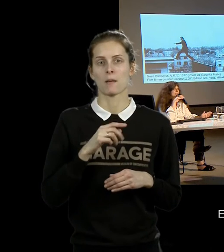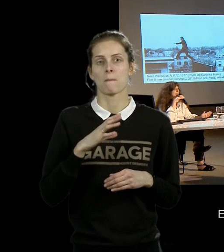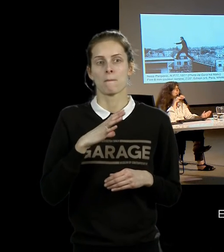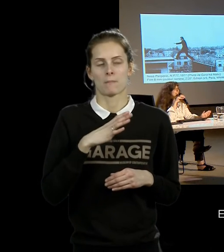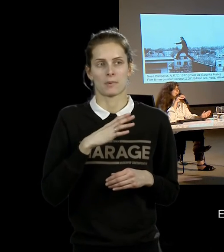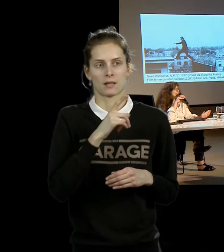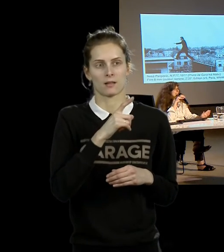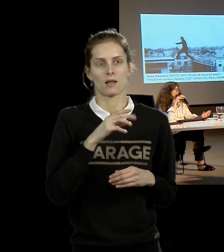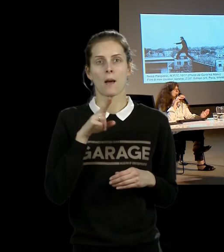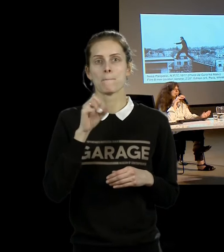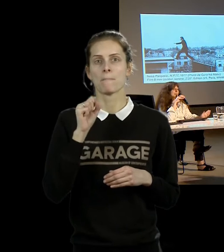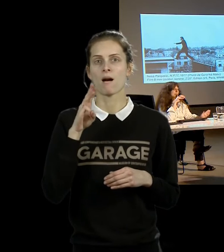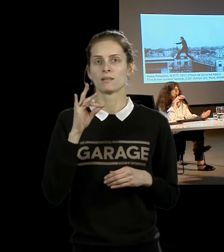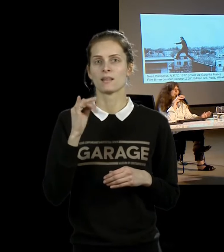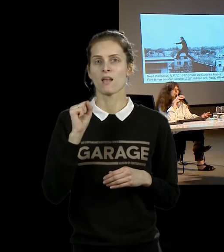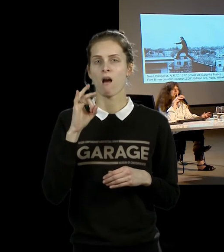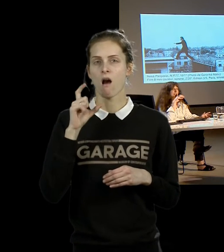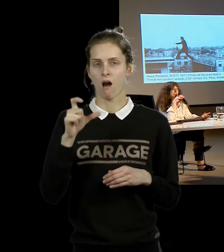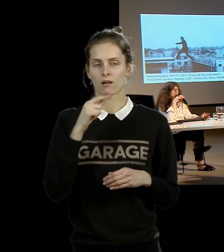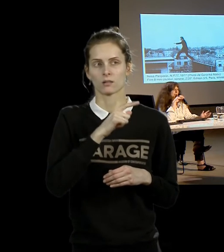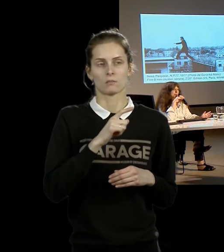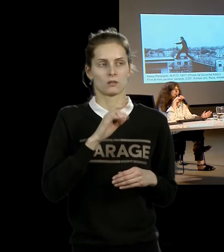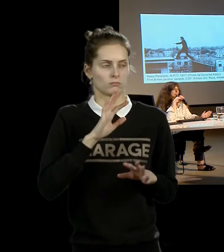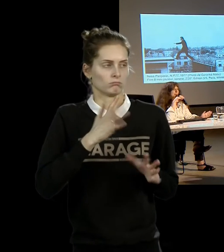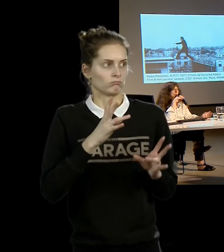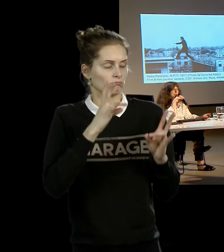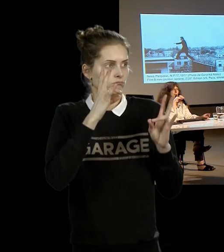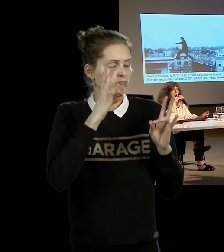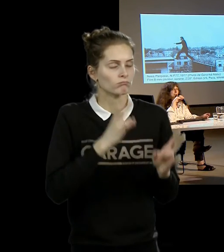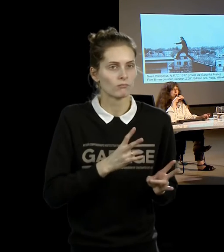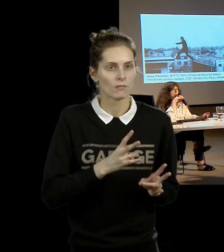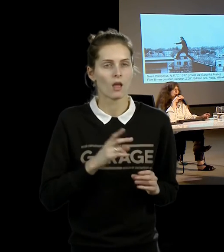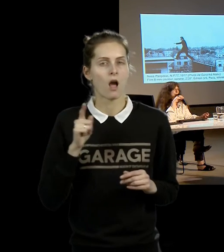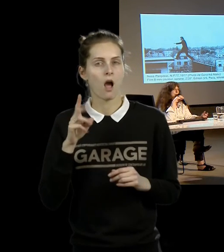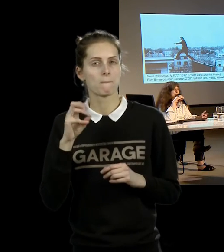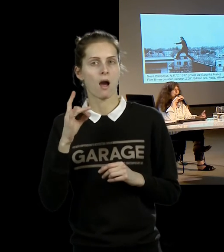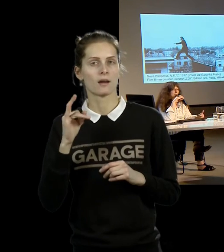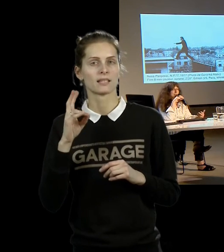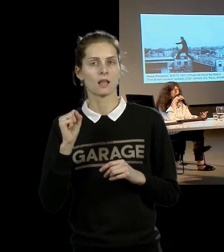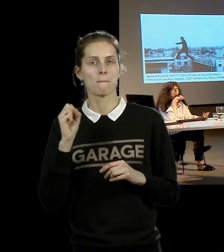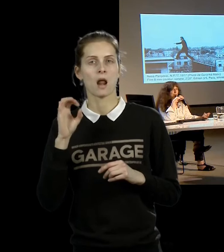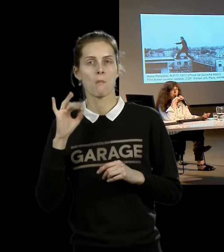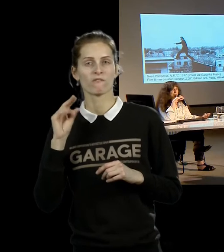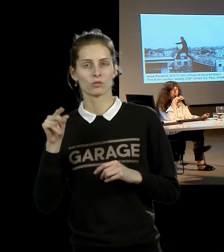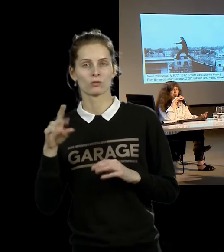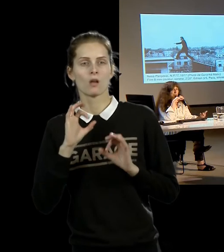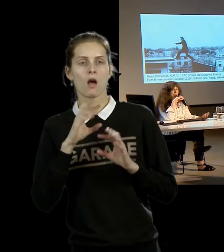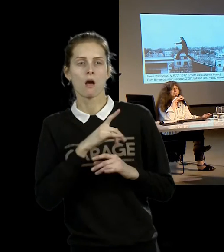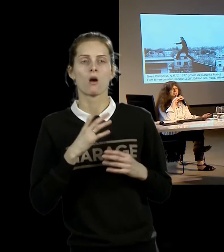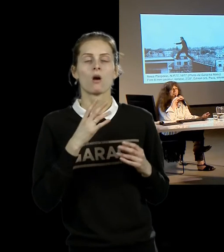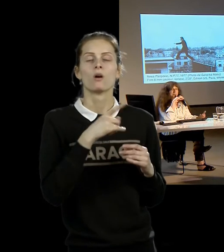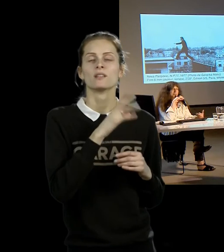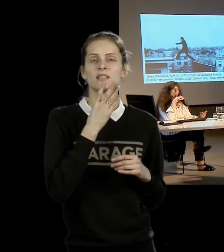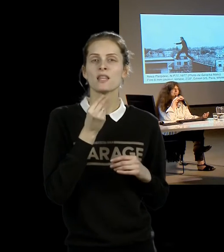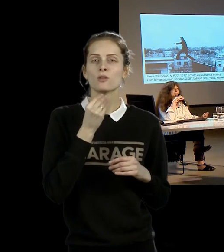обстоятельствах. Марина Абрамович рассказывает по одной из ее версий, ему посыпали в пищу толченые бриллианты, чтобы его